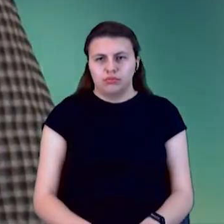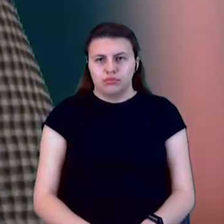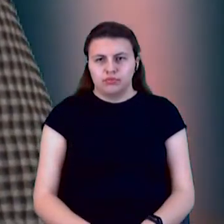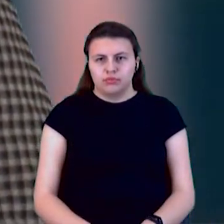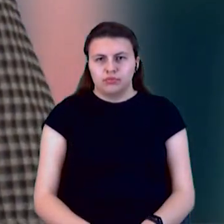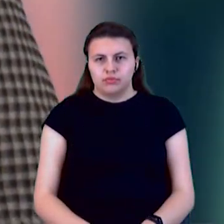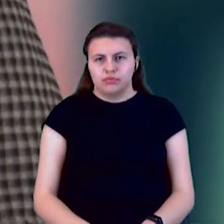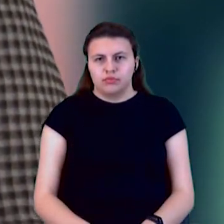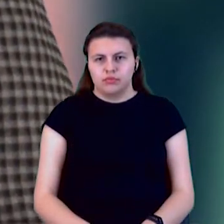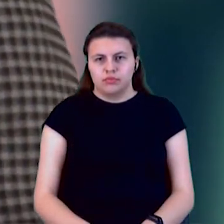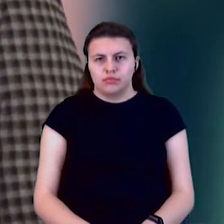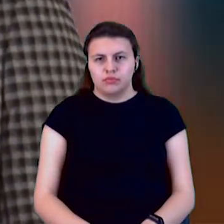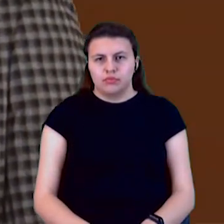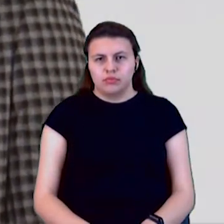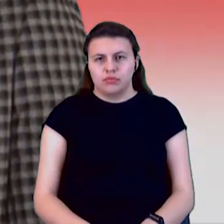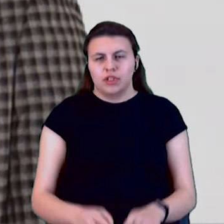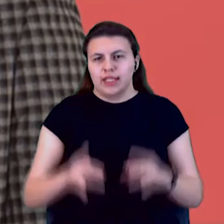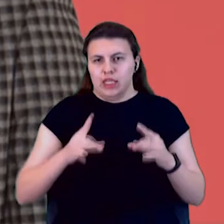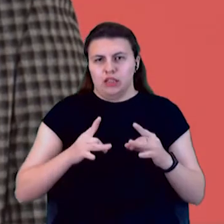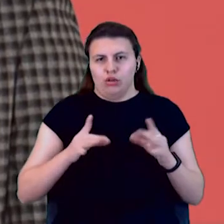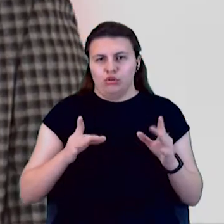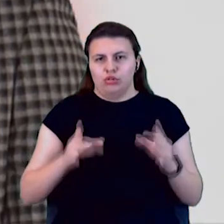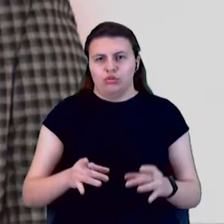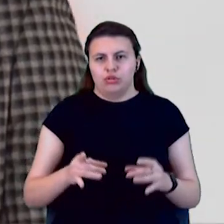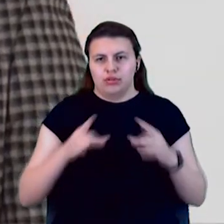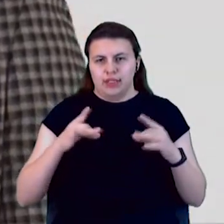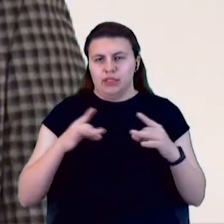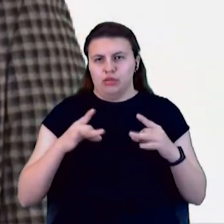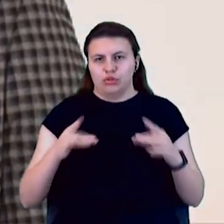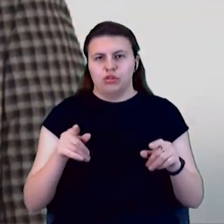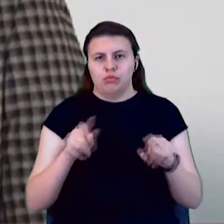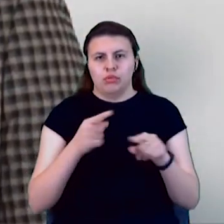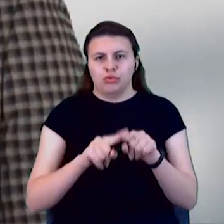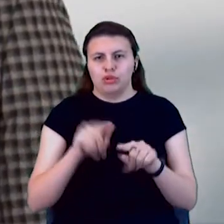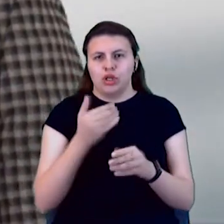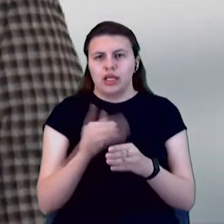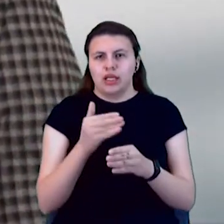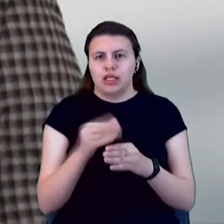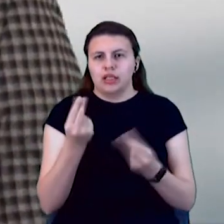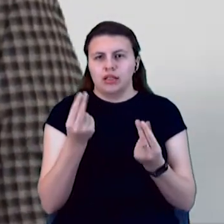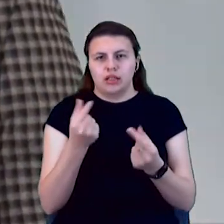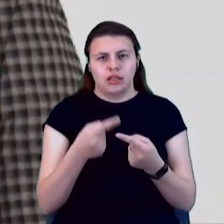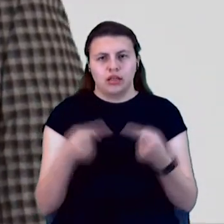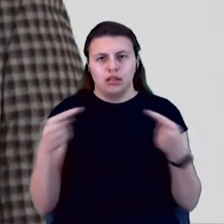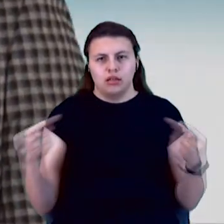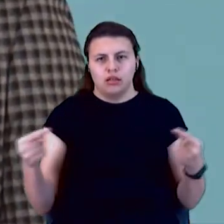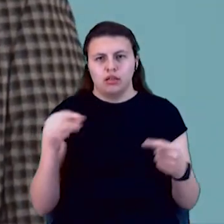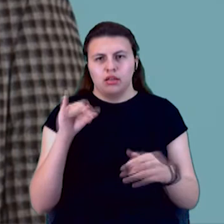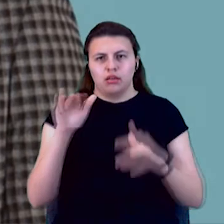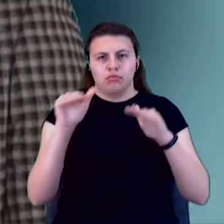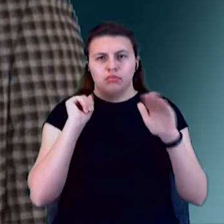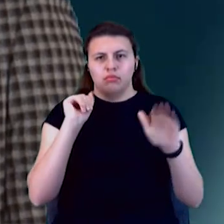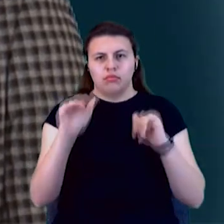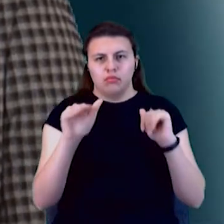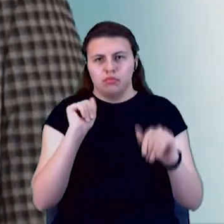С настороженістью, тому що кредитні гроші вони різні, і вони будуться також в різні